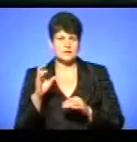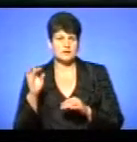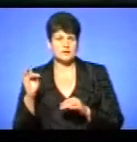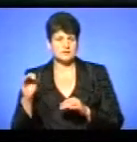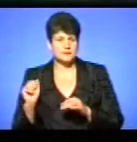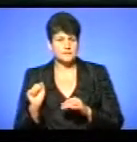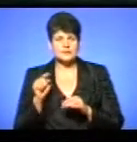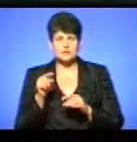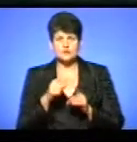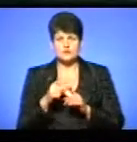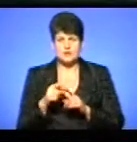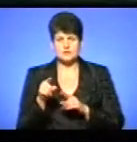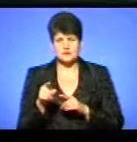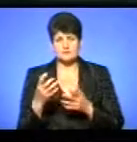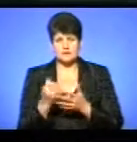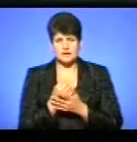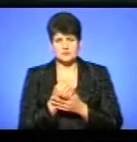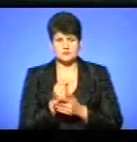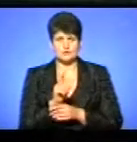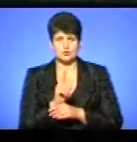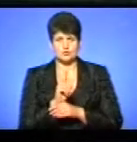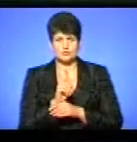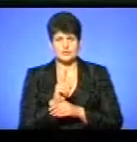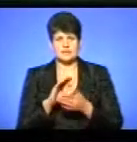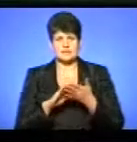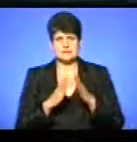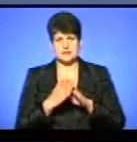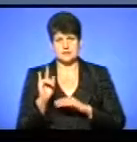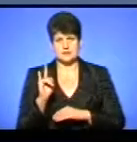його словами, їм вдалося стабілізувати психологічний стан дитини.